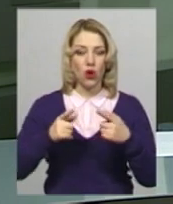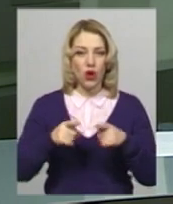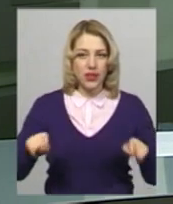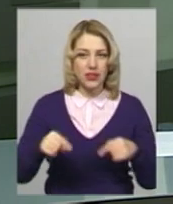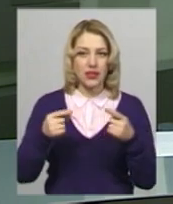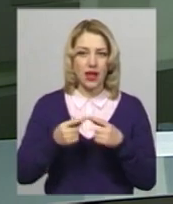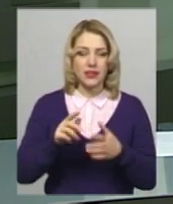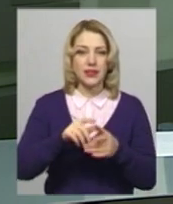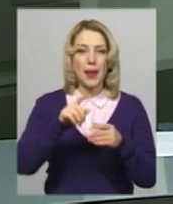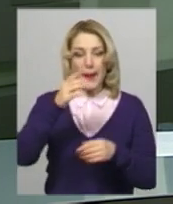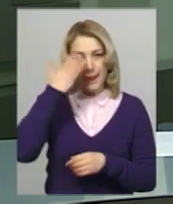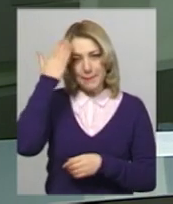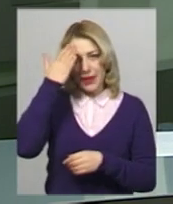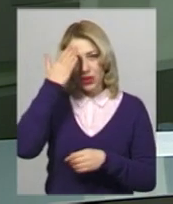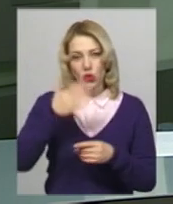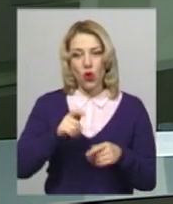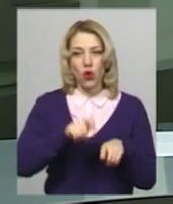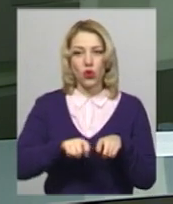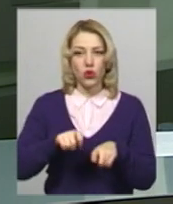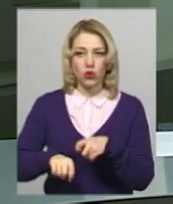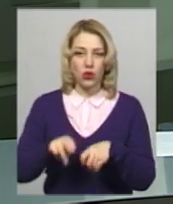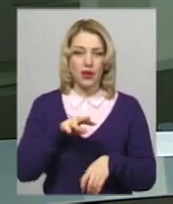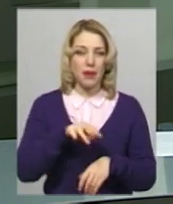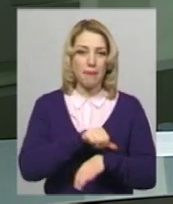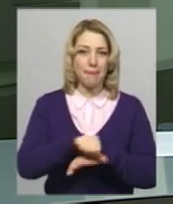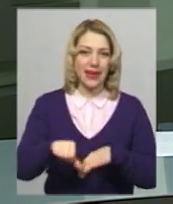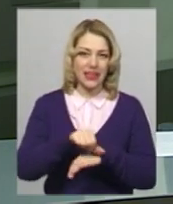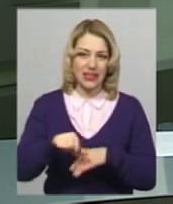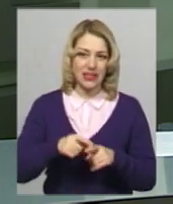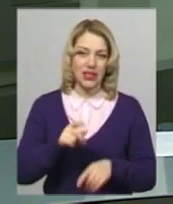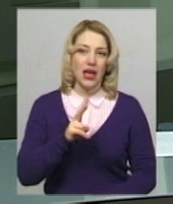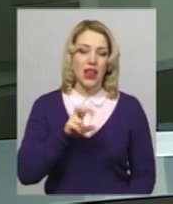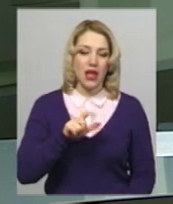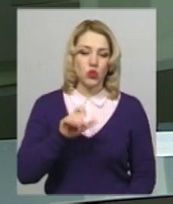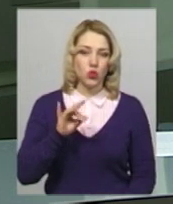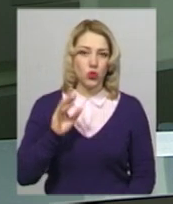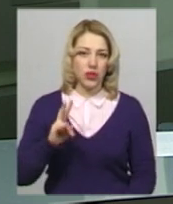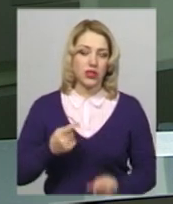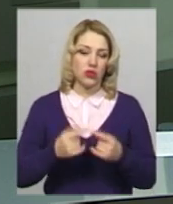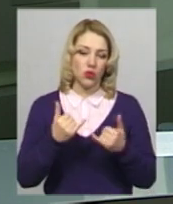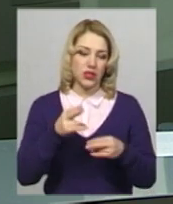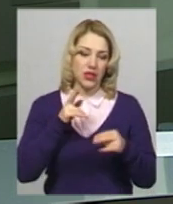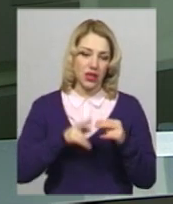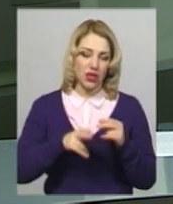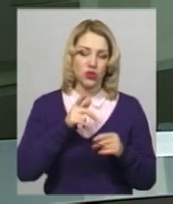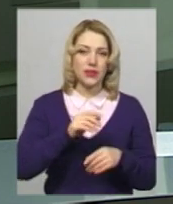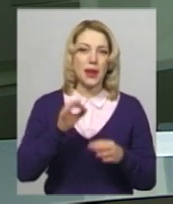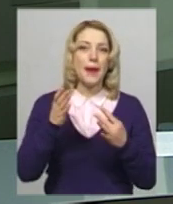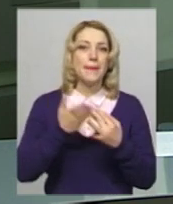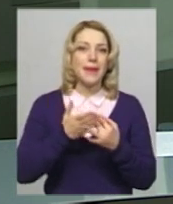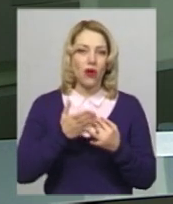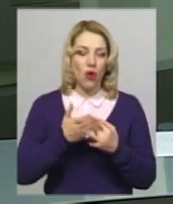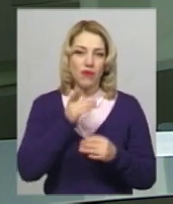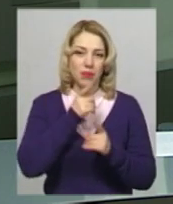митного контролю та оформлення Хмельницької митниці Олег Лазунін. За його словами, сьогодні закінчується пільговий період митного оформлення